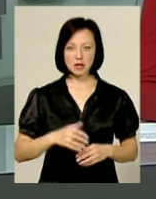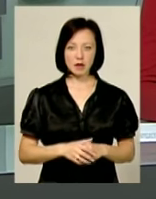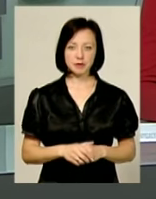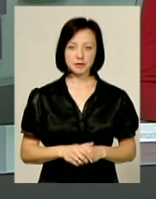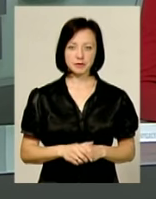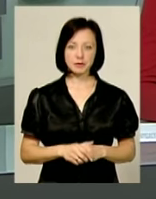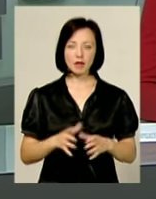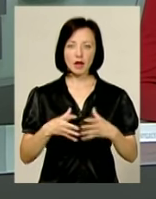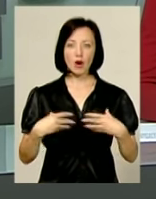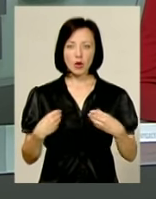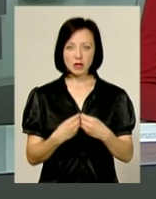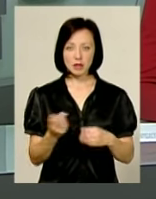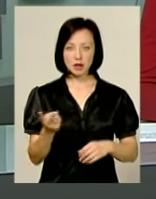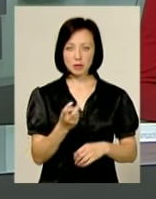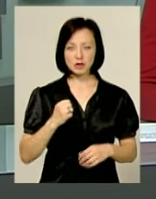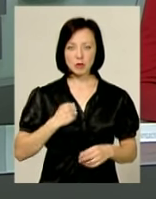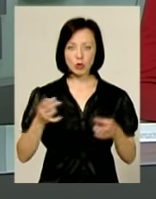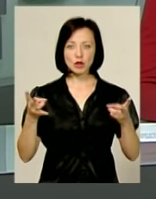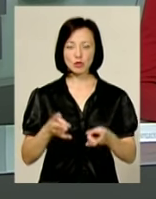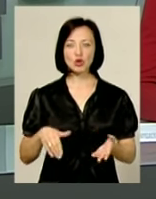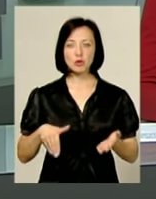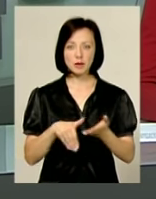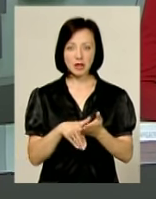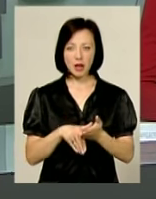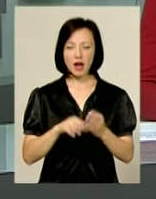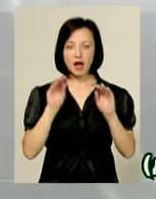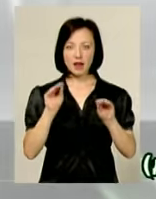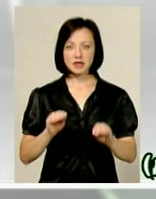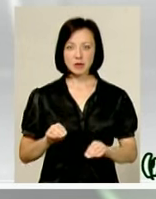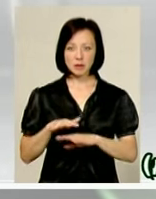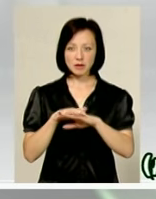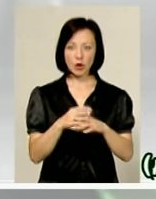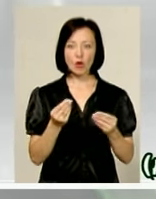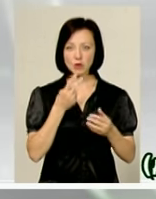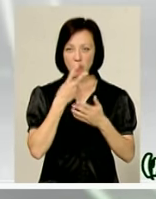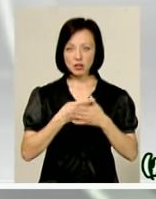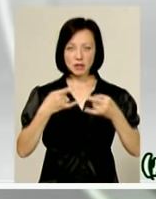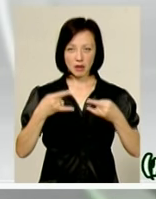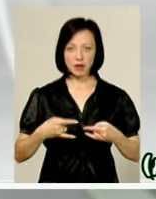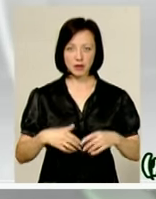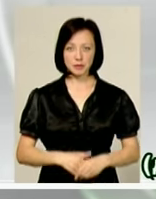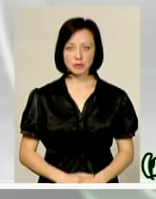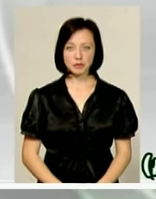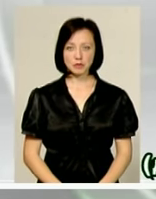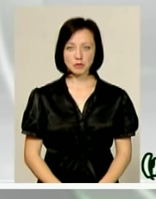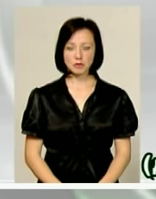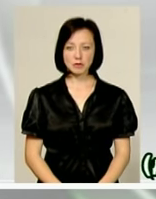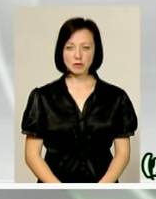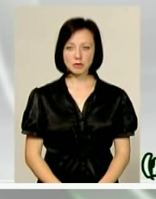Родини поранених бійців потребують допомоги. Реквізити для перерахування коштів ви бачите зараз на екрані.